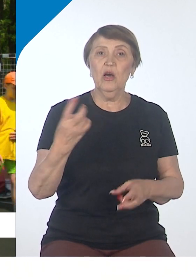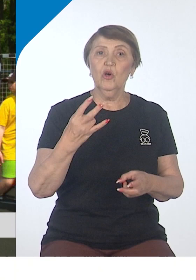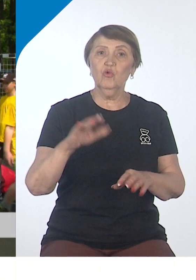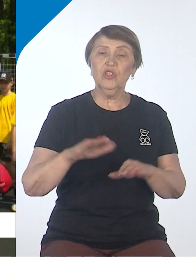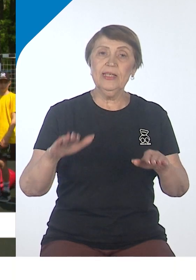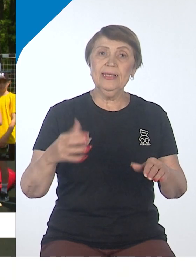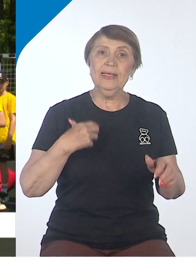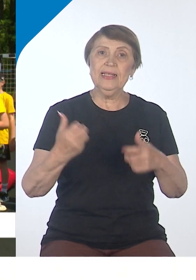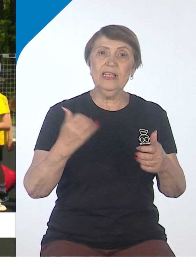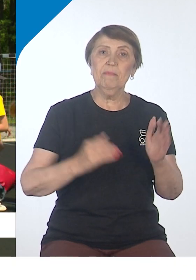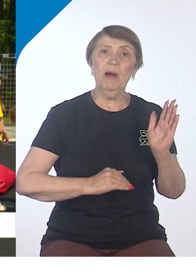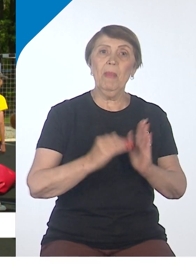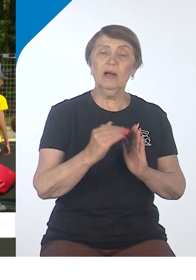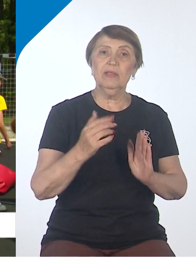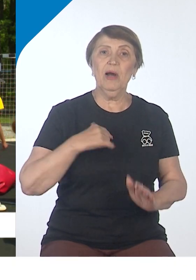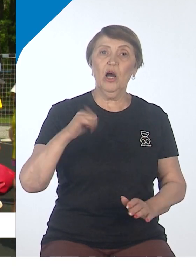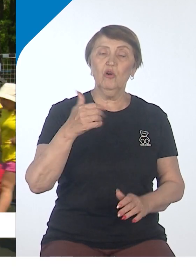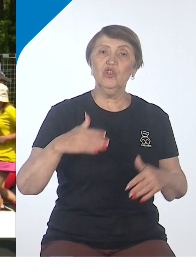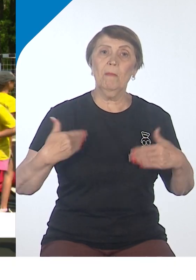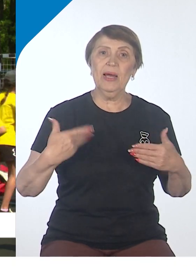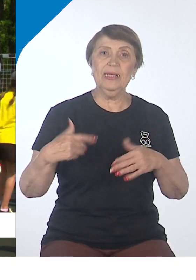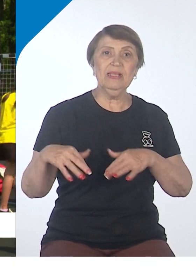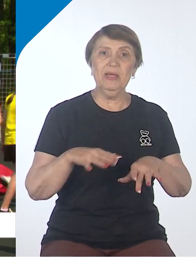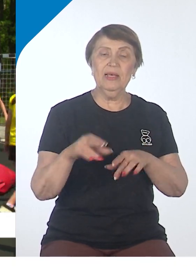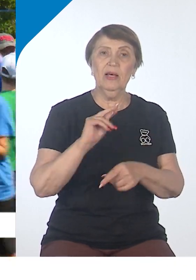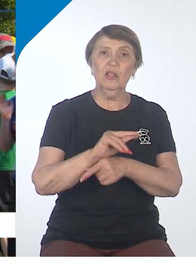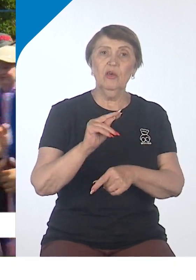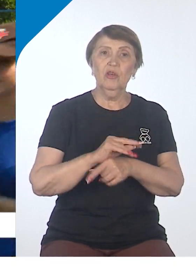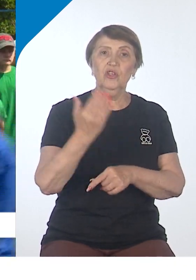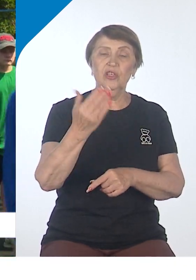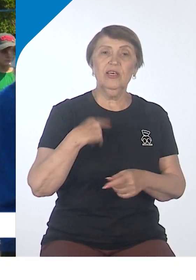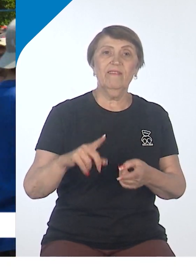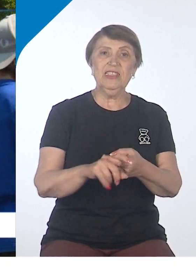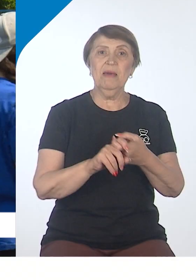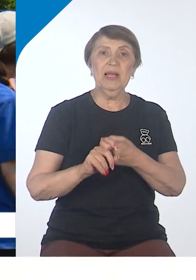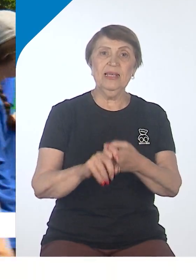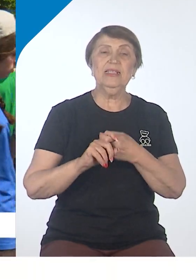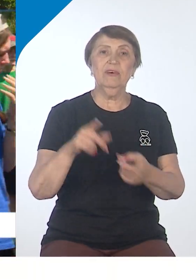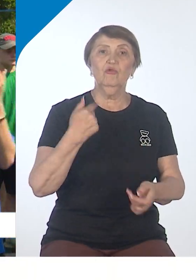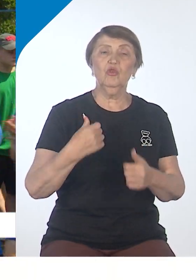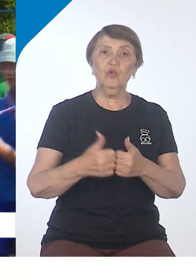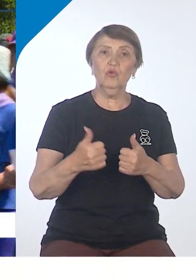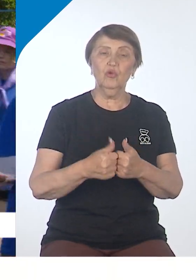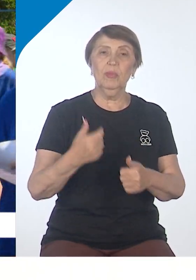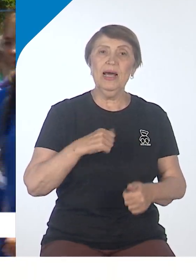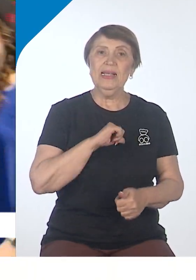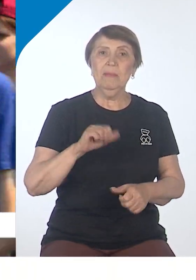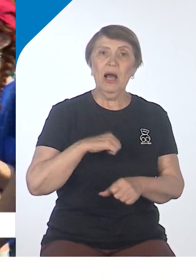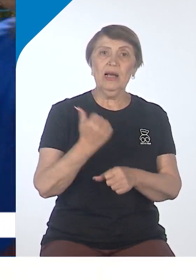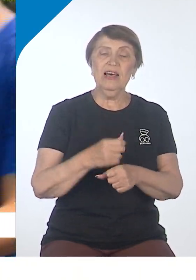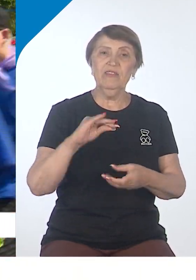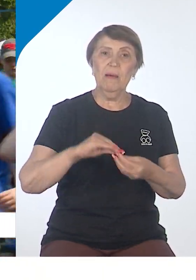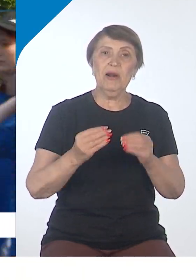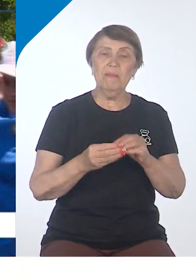максимуму хорошими, позитивными, полезными делами. Научить их взаимодействовать друг с другом. Самая главная проблема для родителей